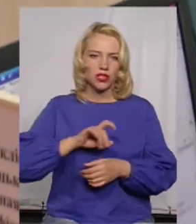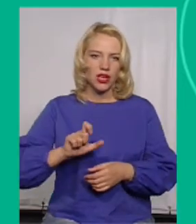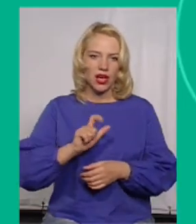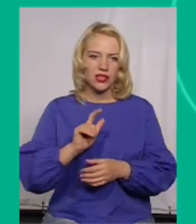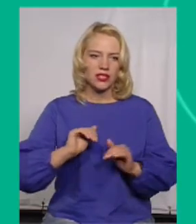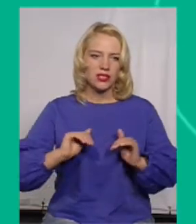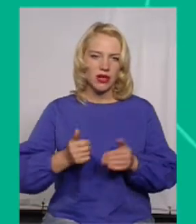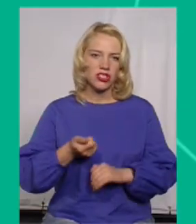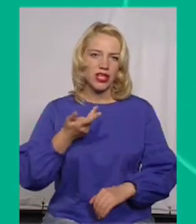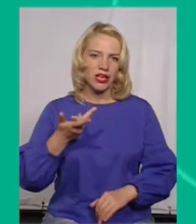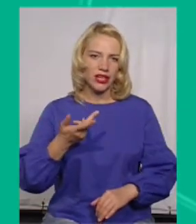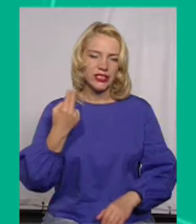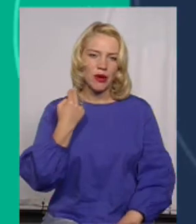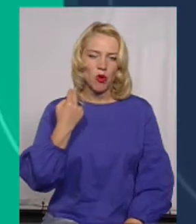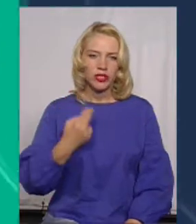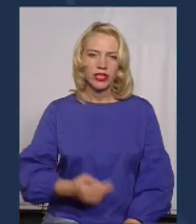боржників.